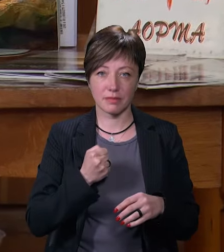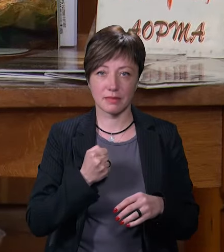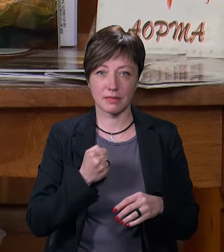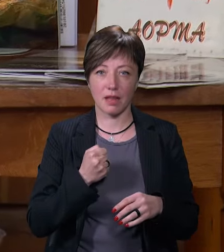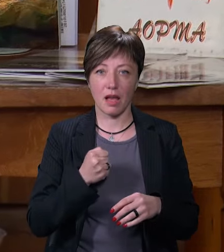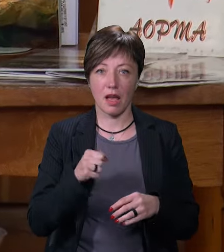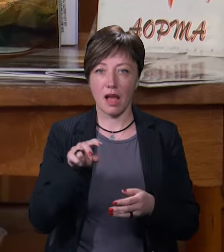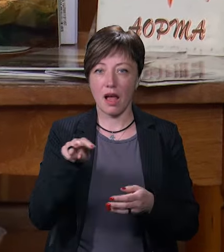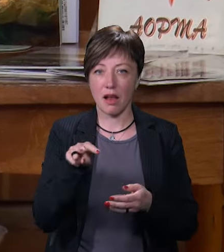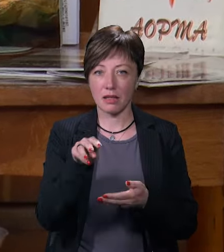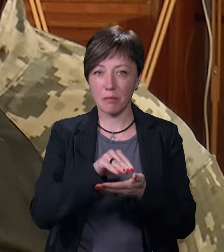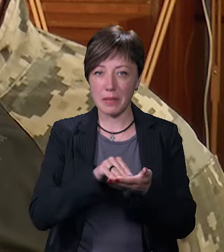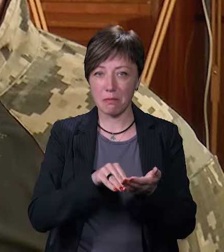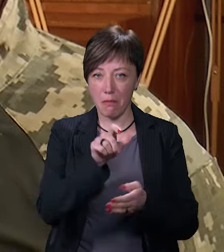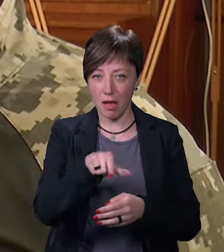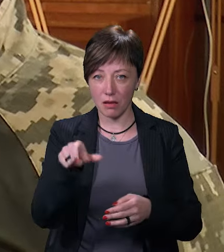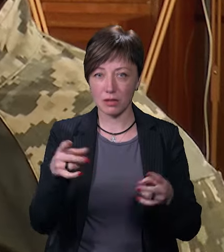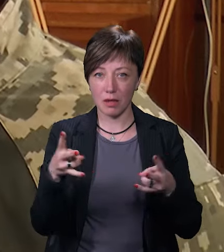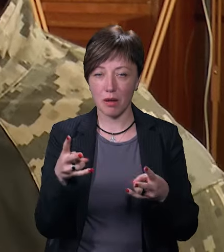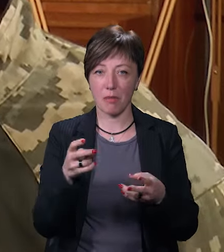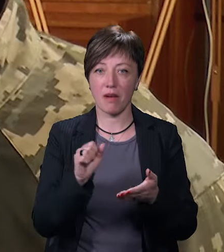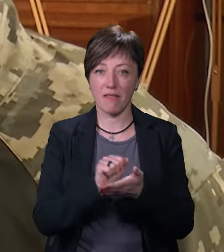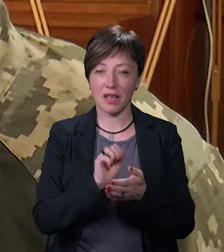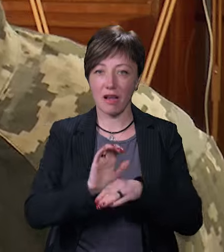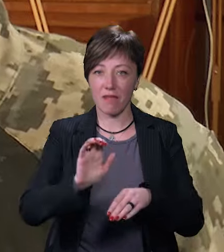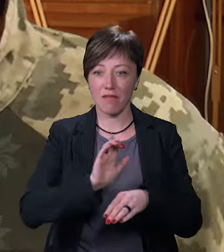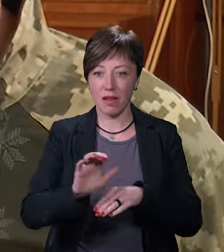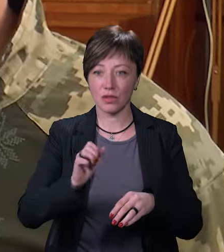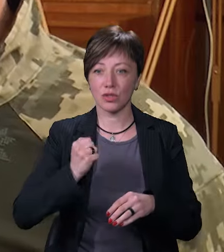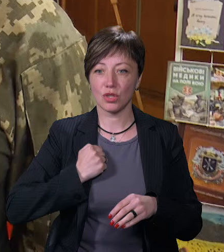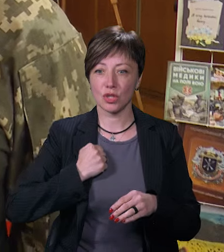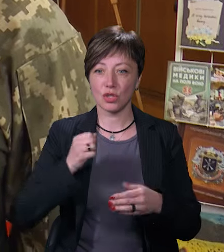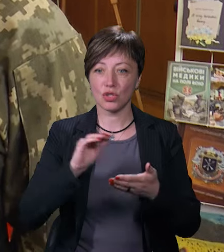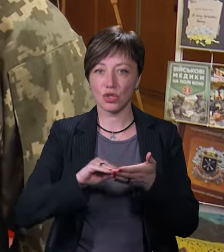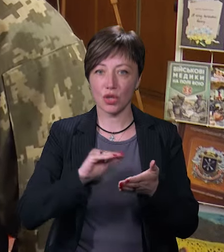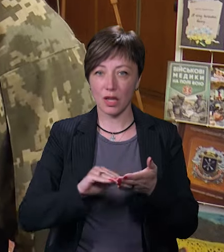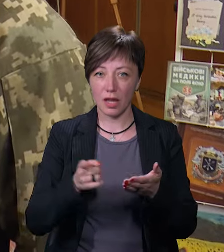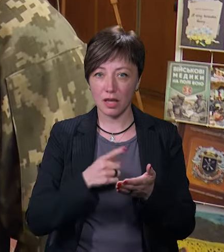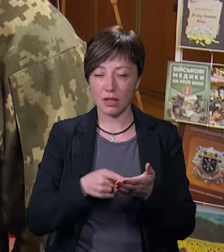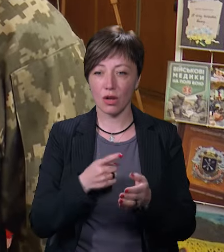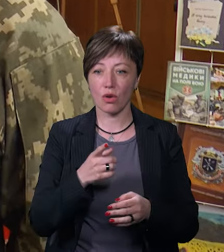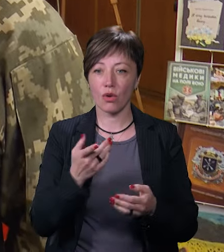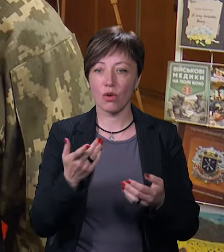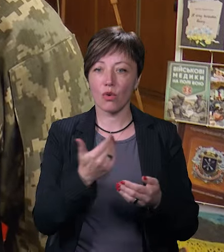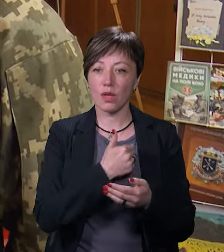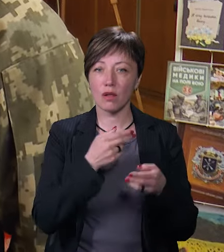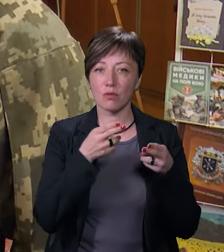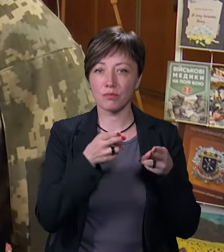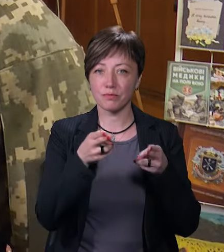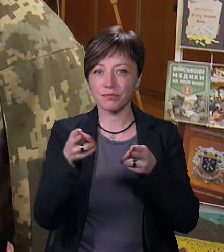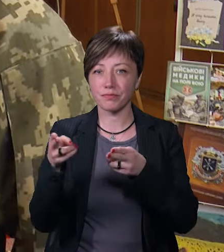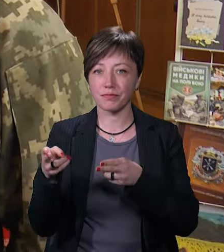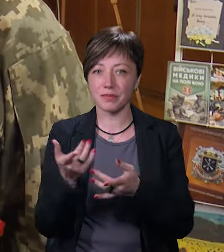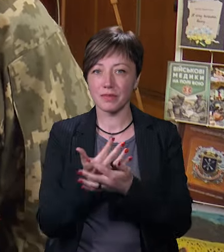літераторів, професійних письменників. Треба видавати, починаючи від солдатських щоденників. Нам би хотілося побувати в різних точках,